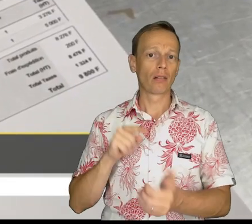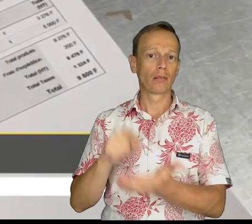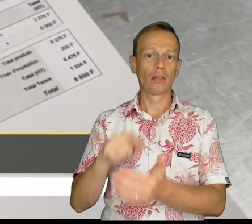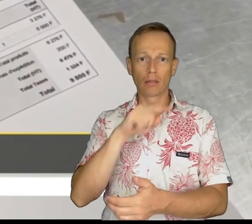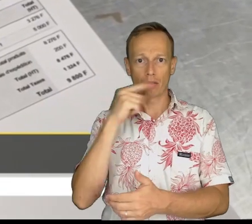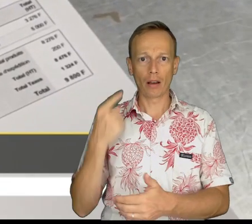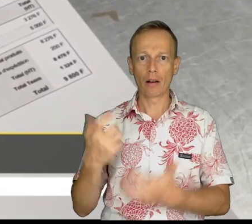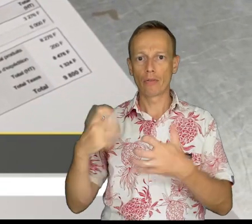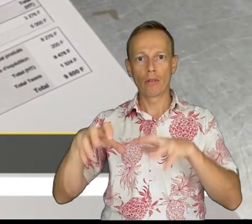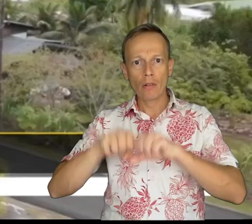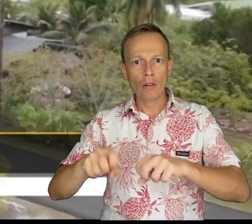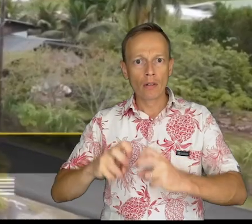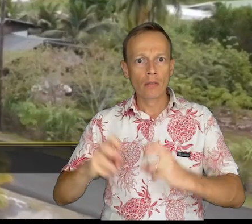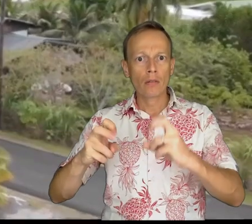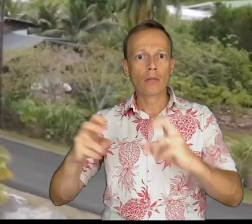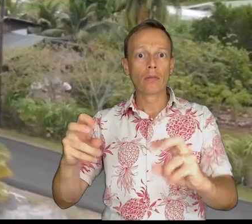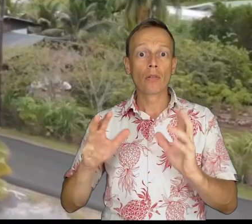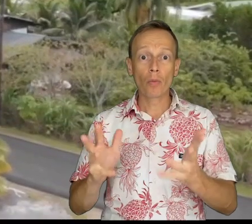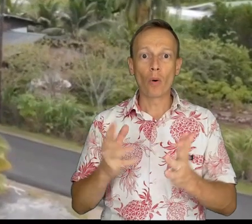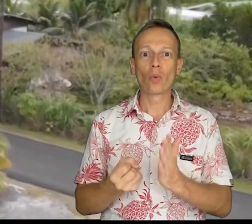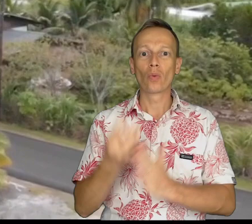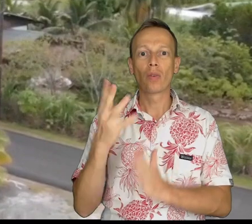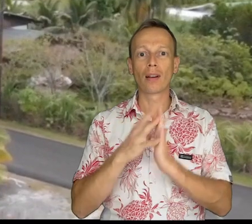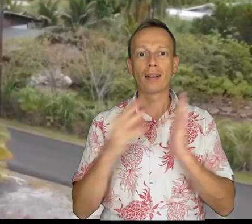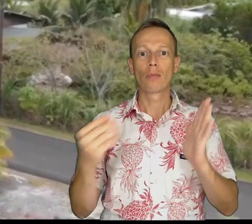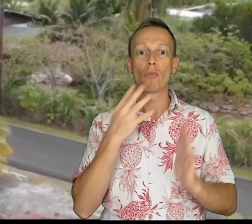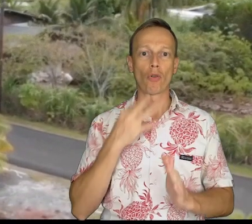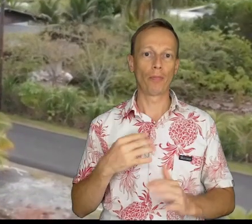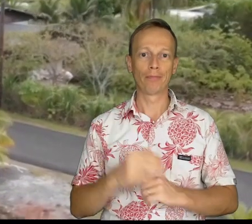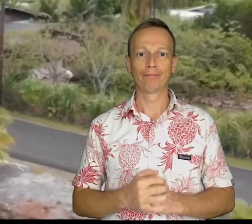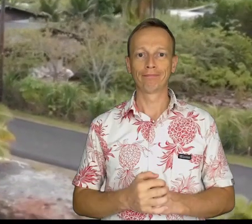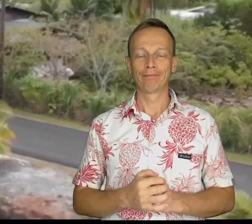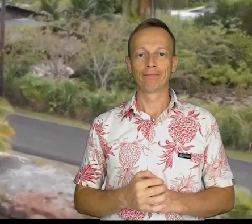accroître sa production avec de nouvelles gammes de rhum.